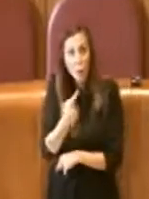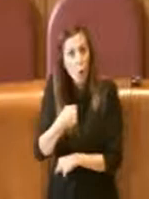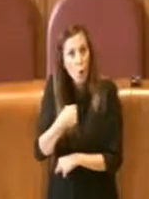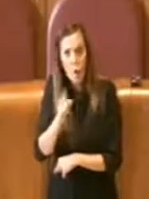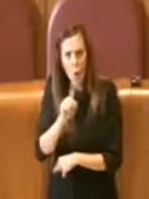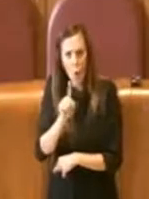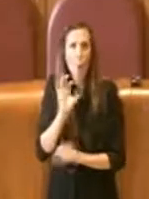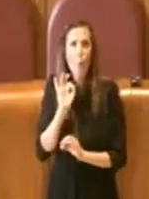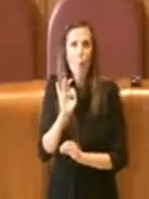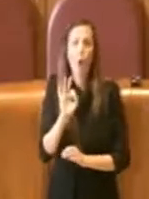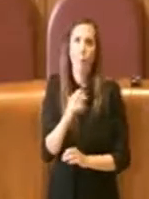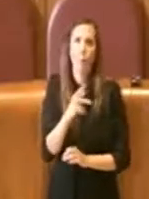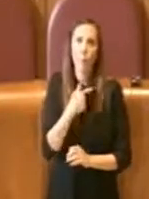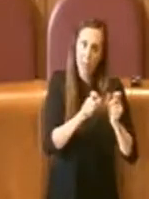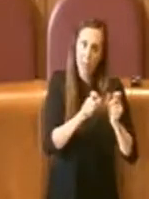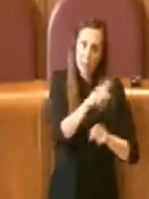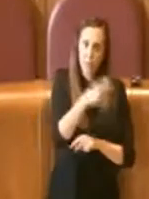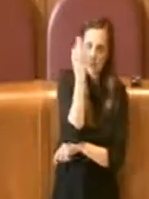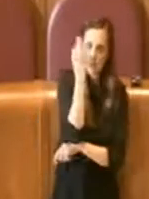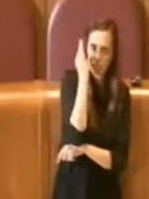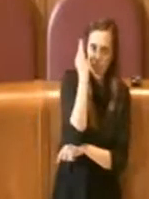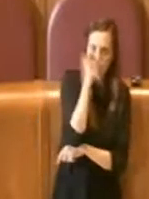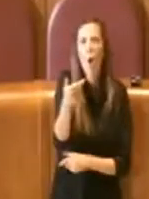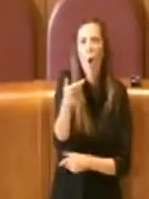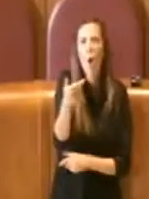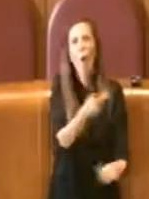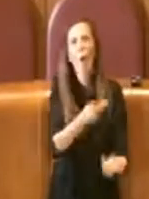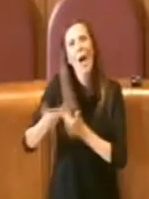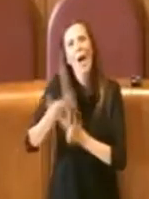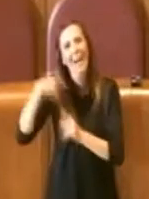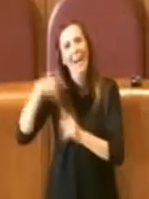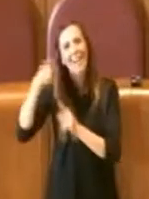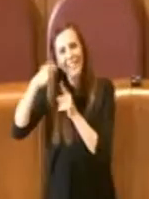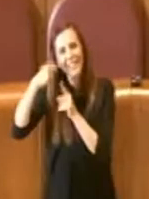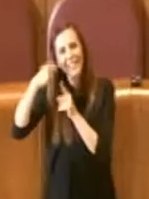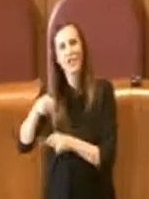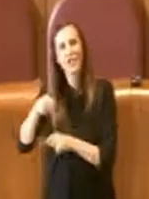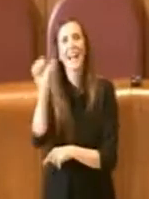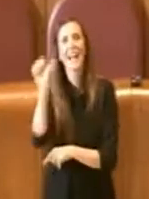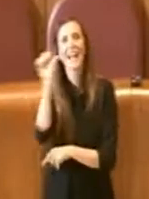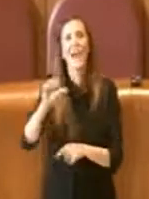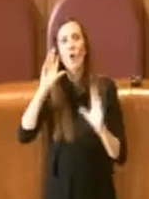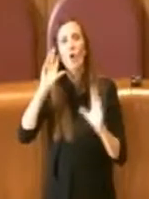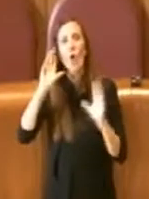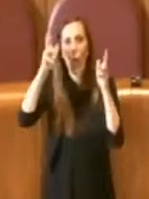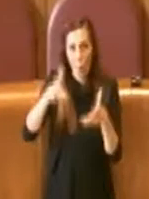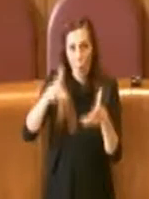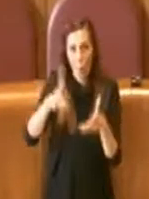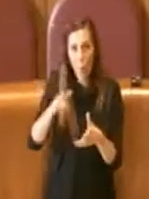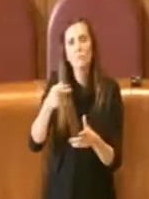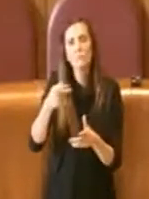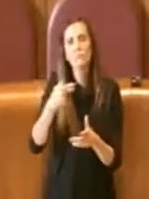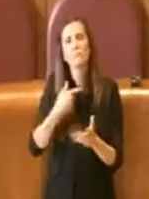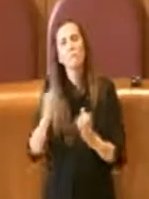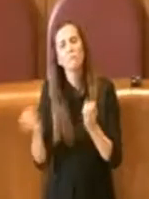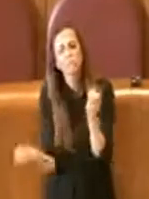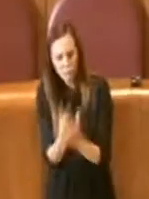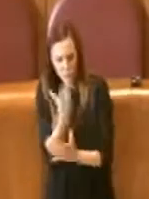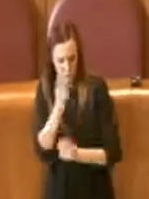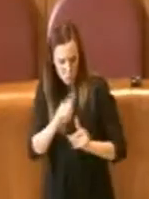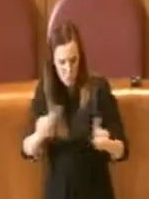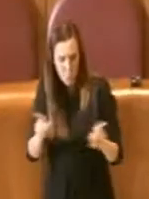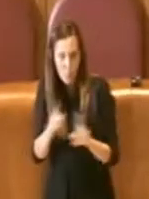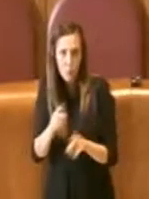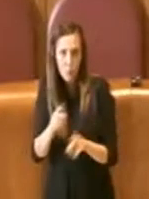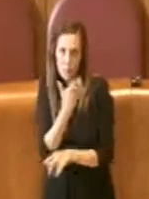Non è un segreto che abbia collaborato con i registi più importanti, uno fra tutti Sergio Leone, per cui compose alcune delle sue musiche più apprezzate,